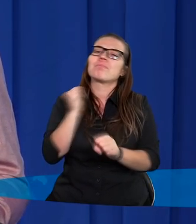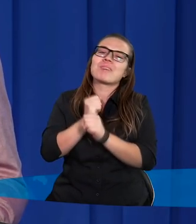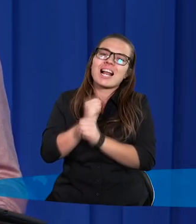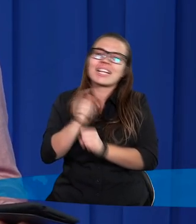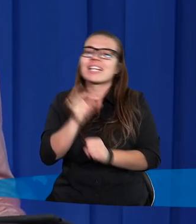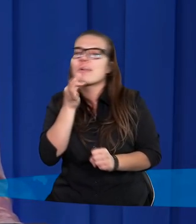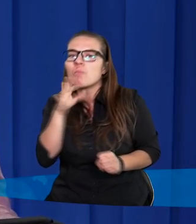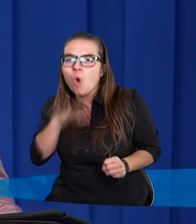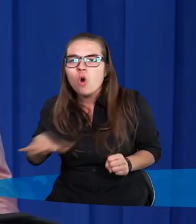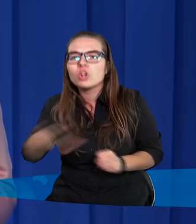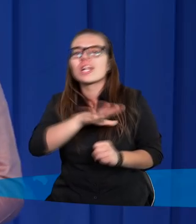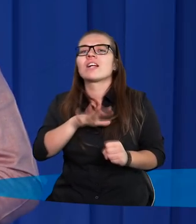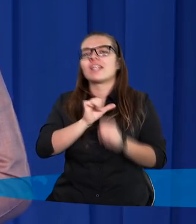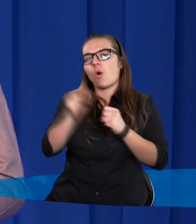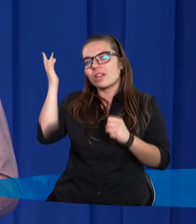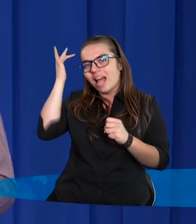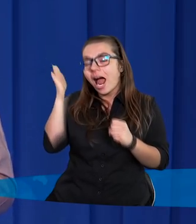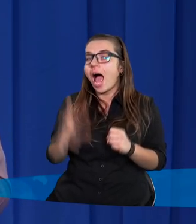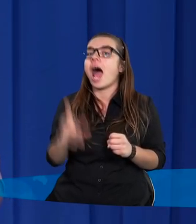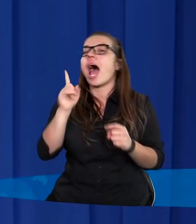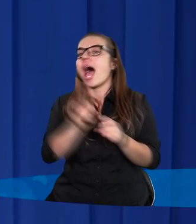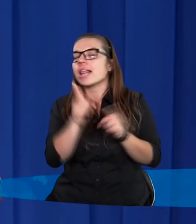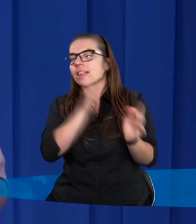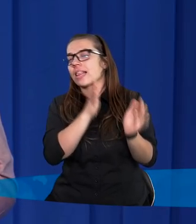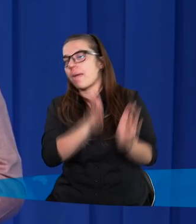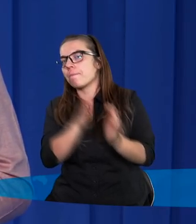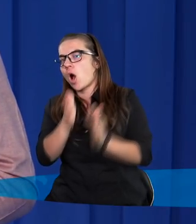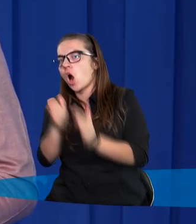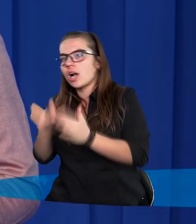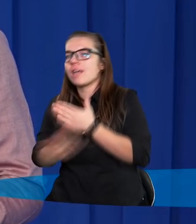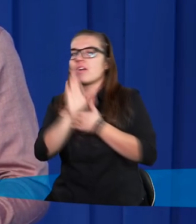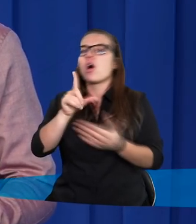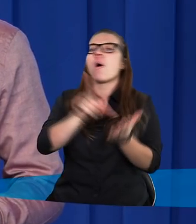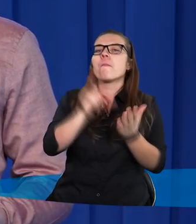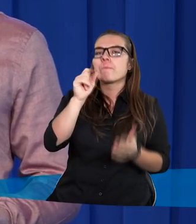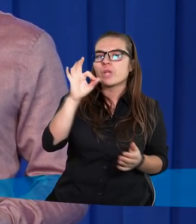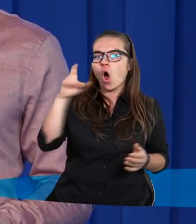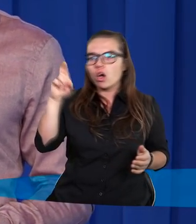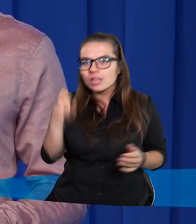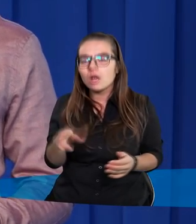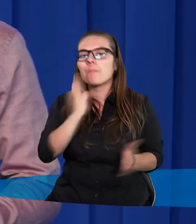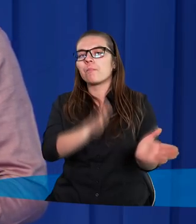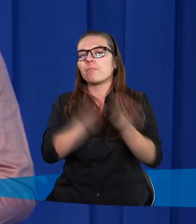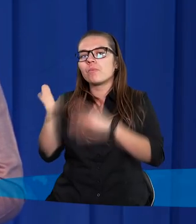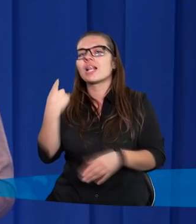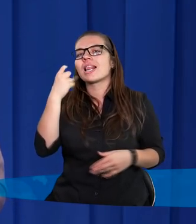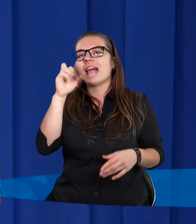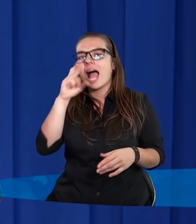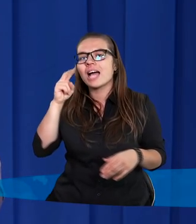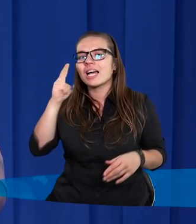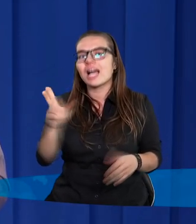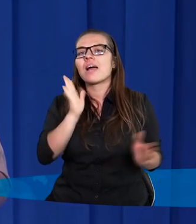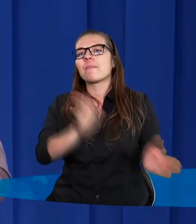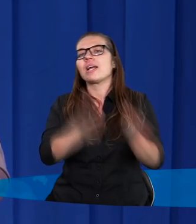z młodzieżą, są teologami, a po kolei dzisiaj wystąpią Piotrek, później będzie Darek,